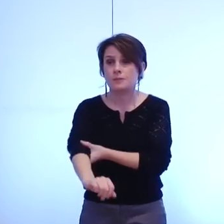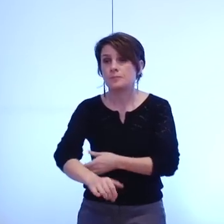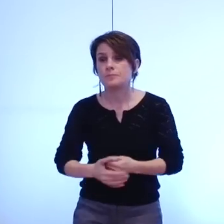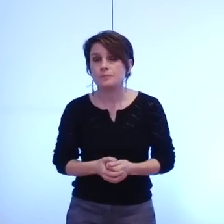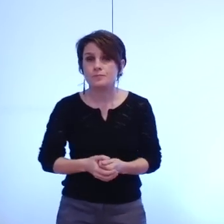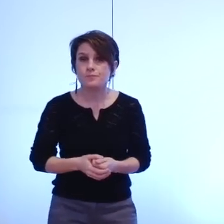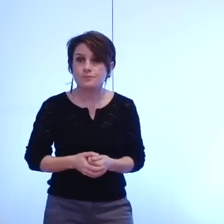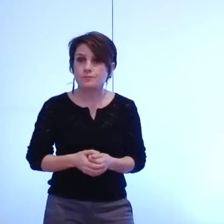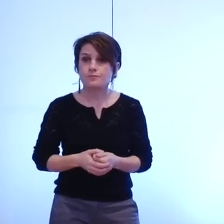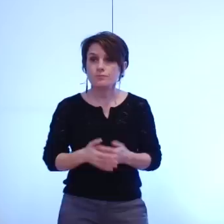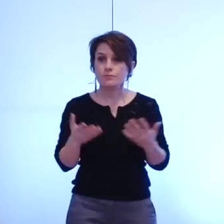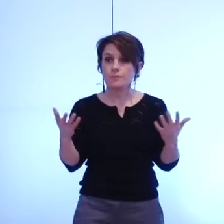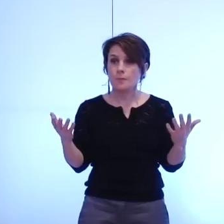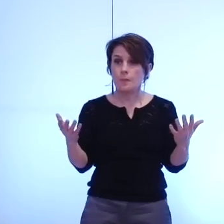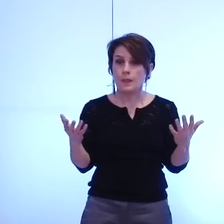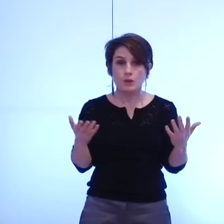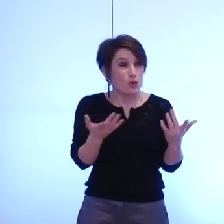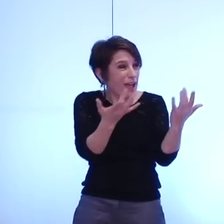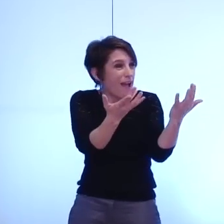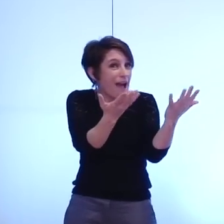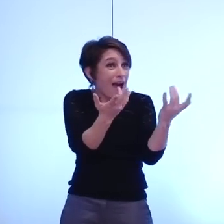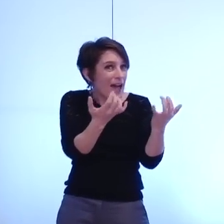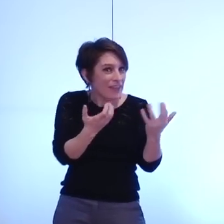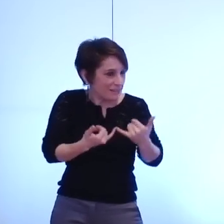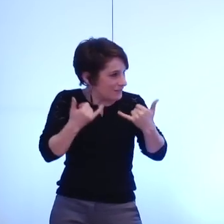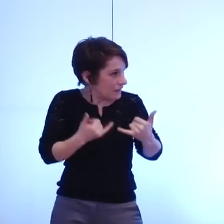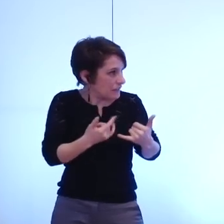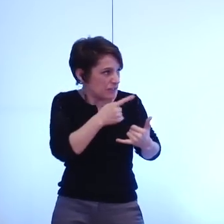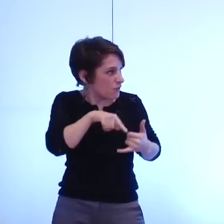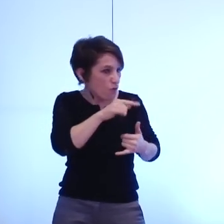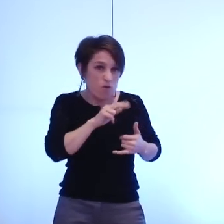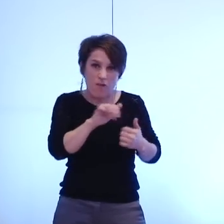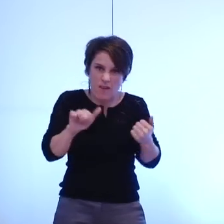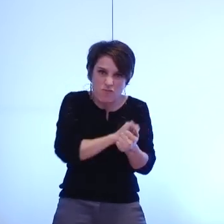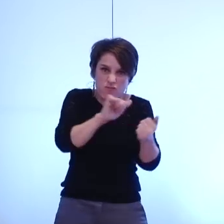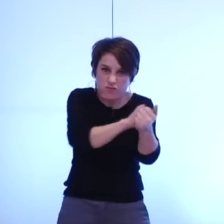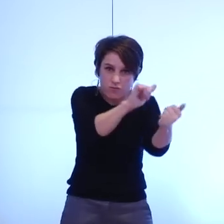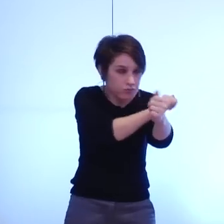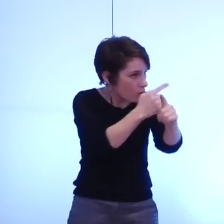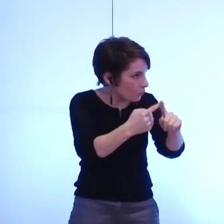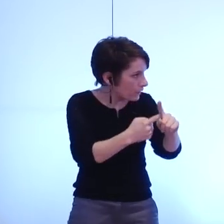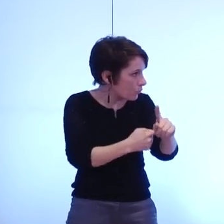les autres moteurs de notre attractivité et nous rejoignons le débat sur la culture tout à l'heure